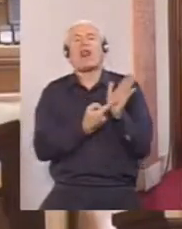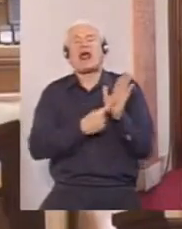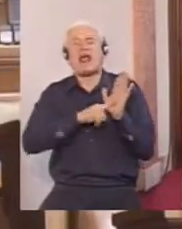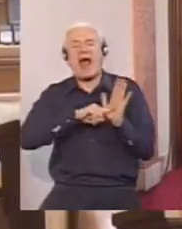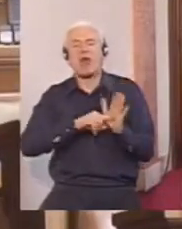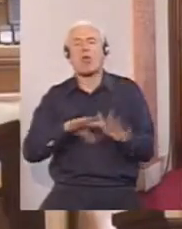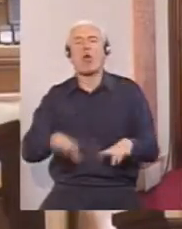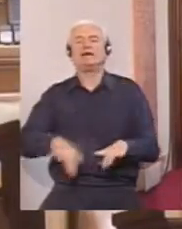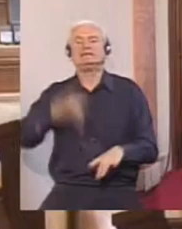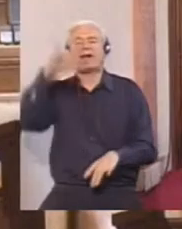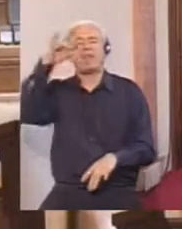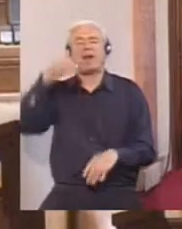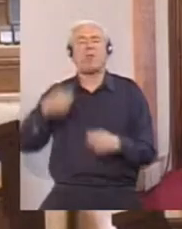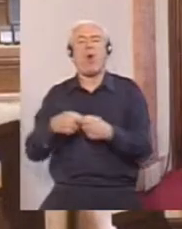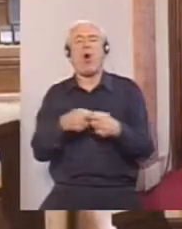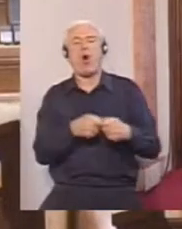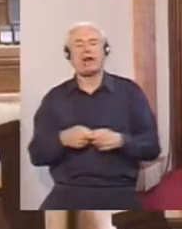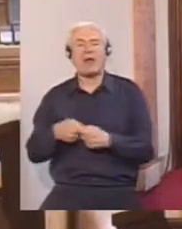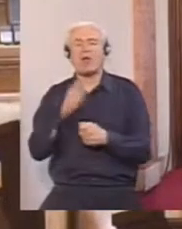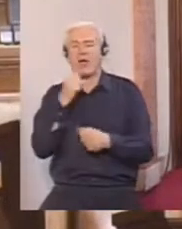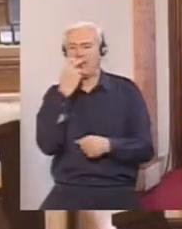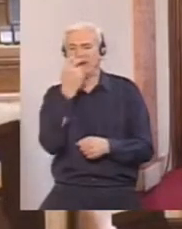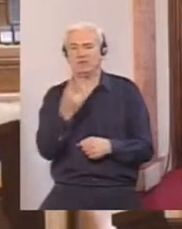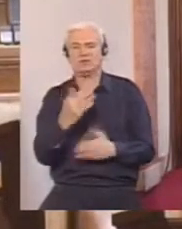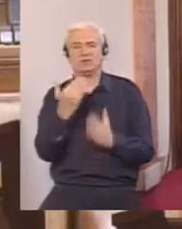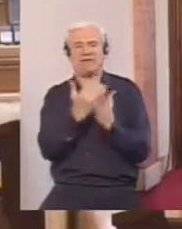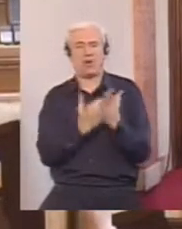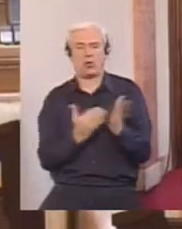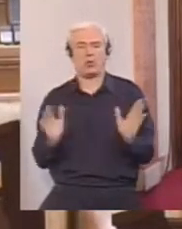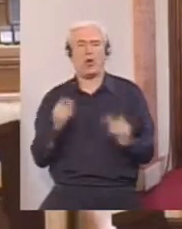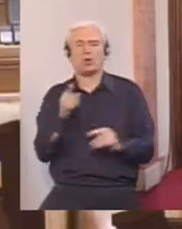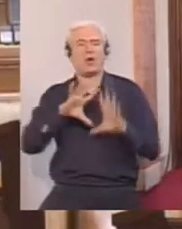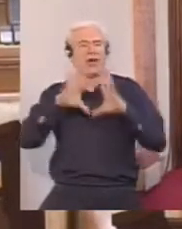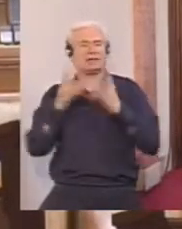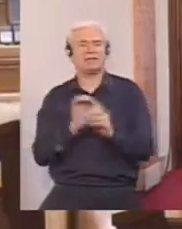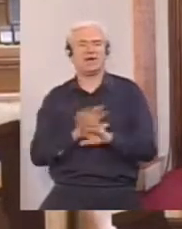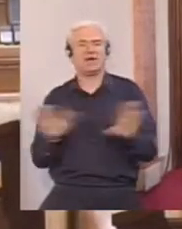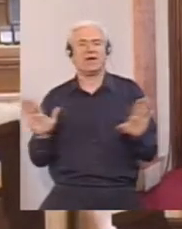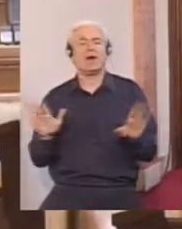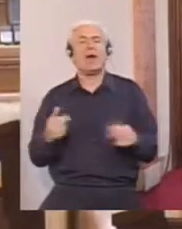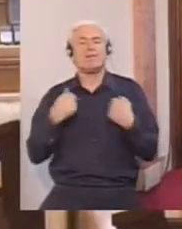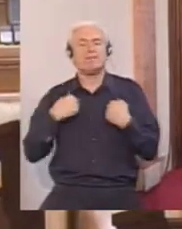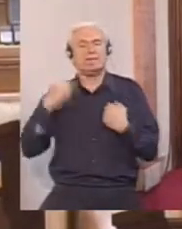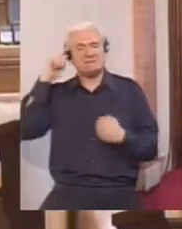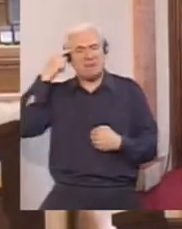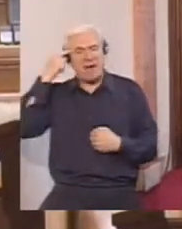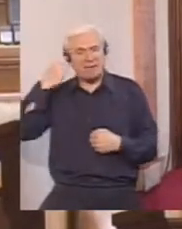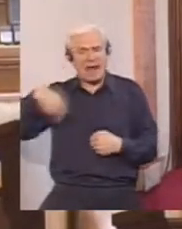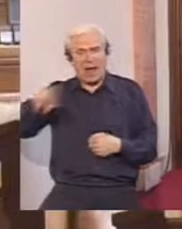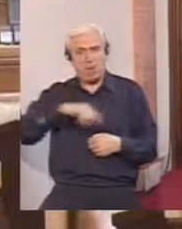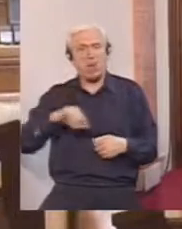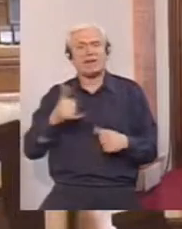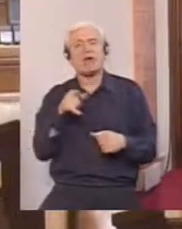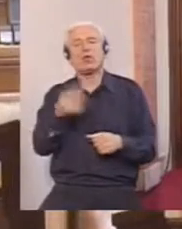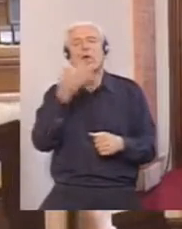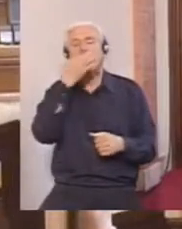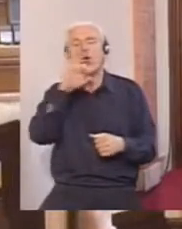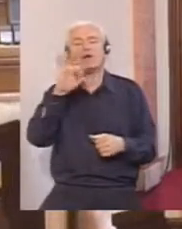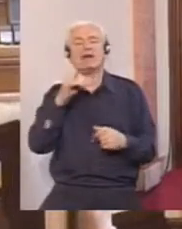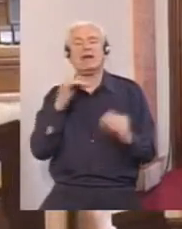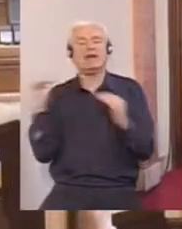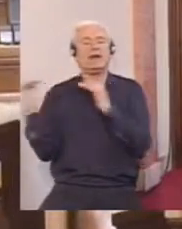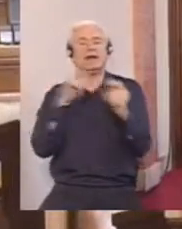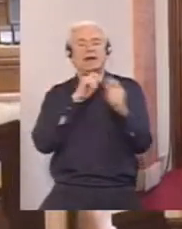izabranom organu predviđenog zakona. To je sve. Smatramo da je to bolje, zbog boljeg